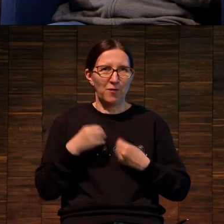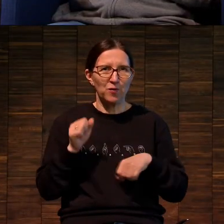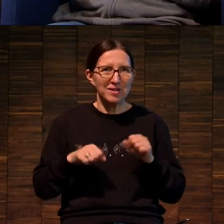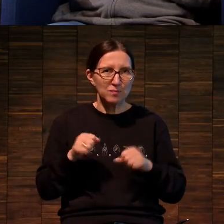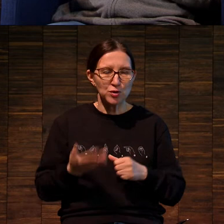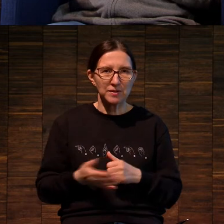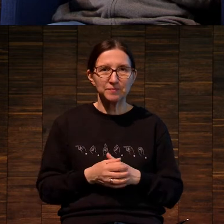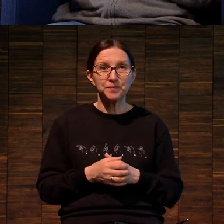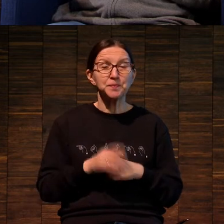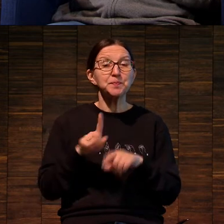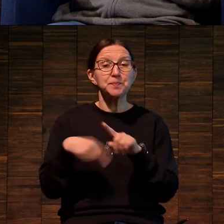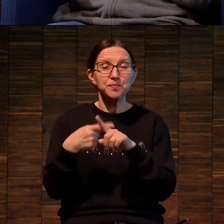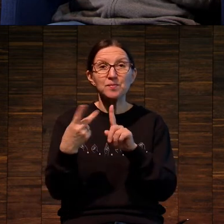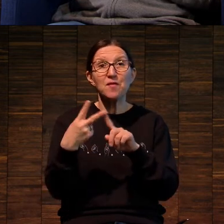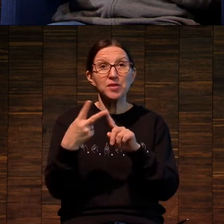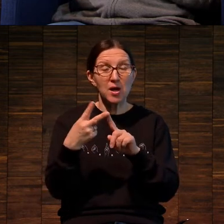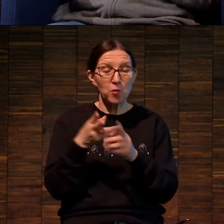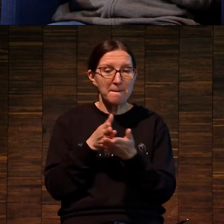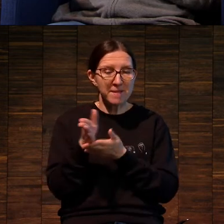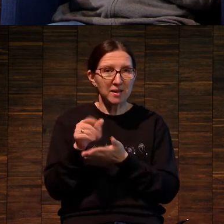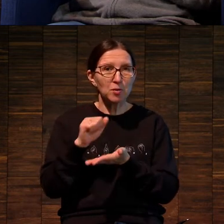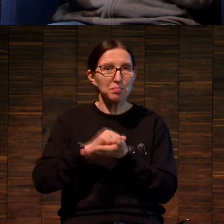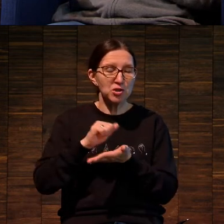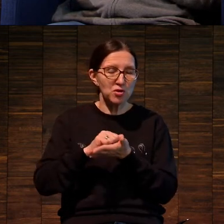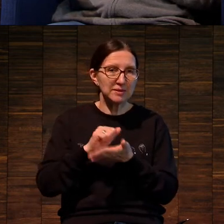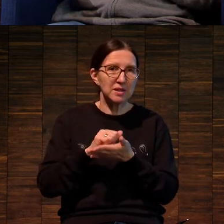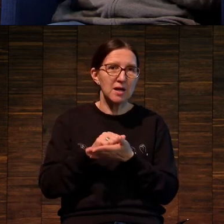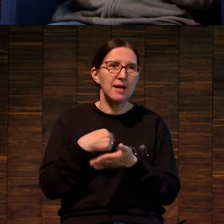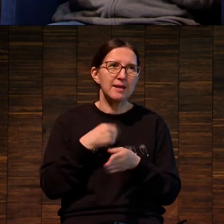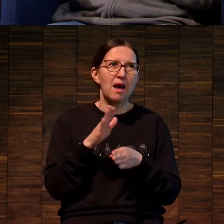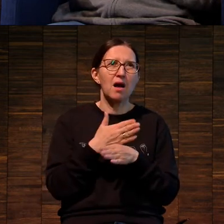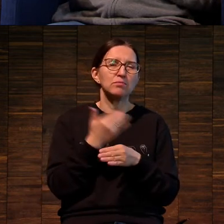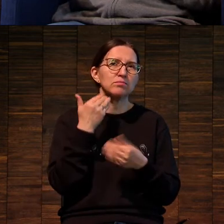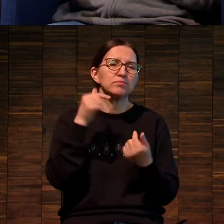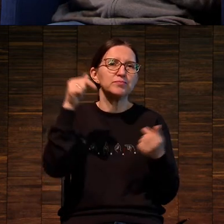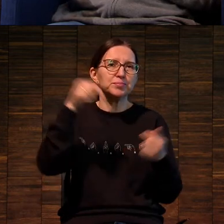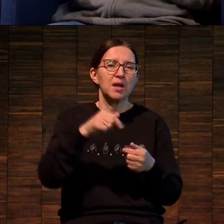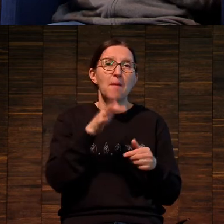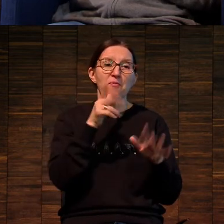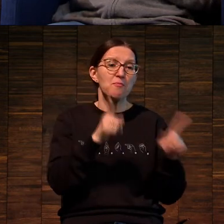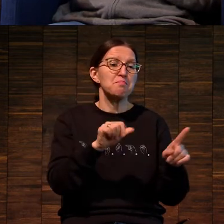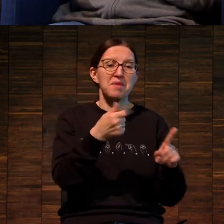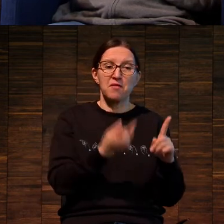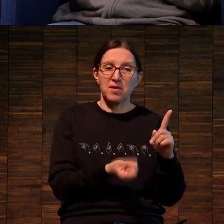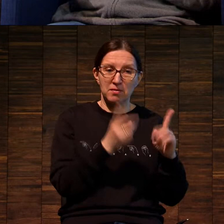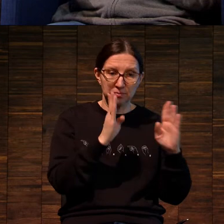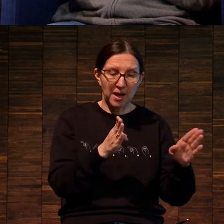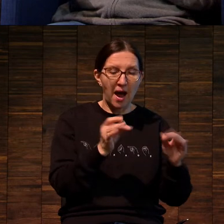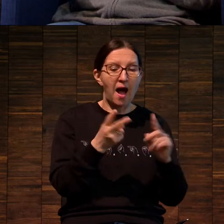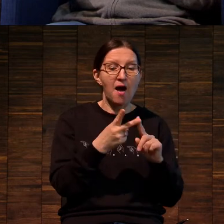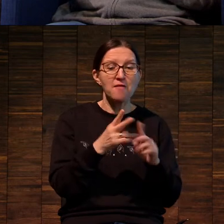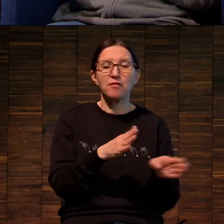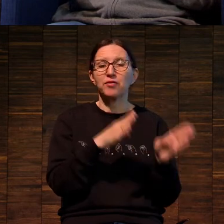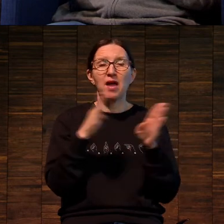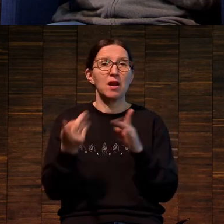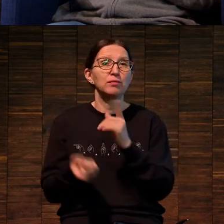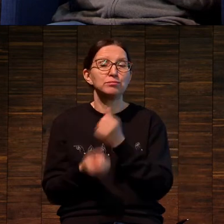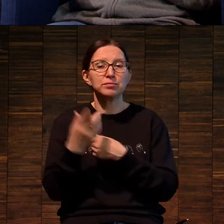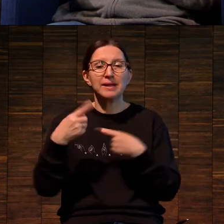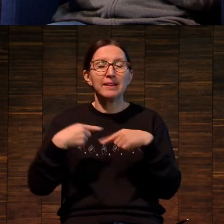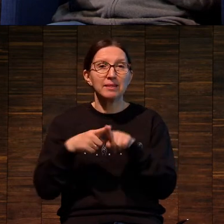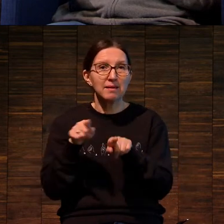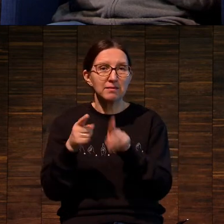Следующим методом, вторым методом печати, который по времени, я их как бы расположил, обычно их так и располагают, я их